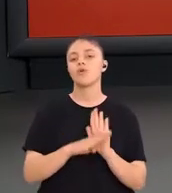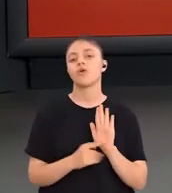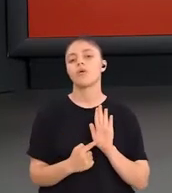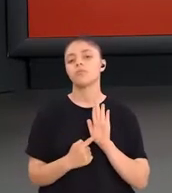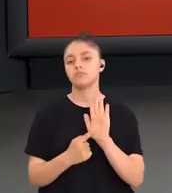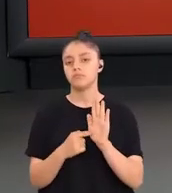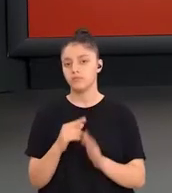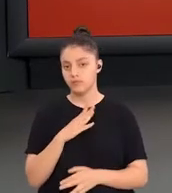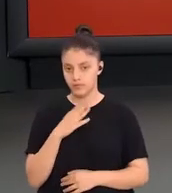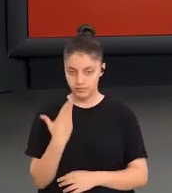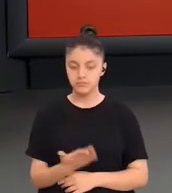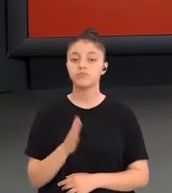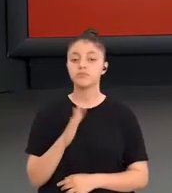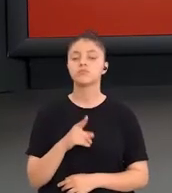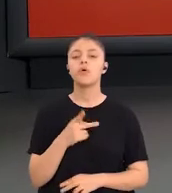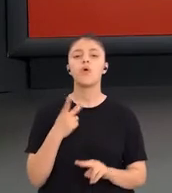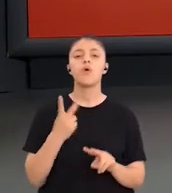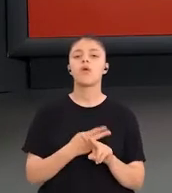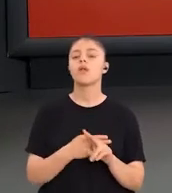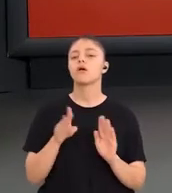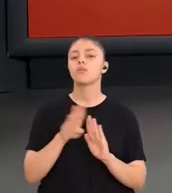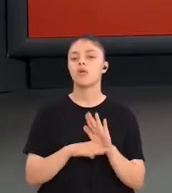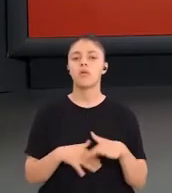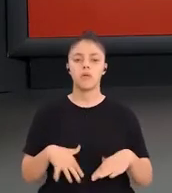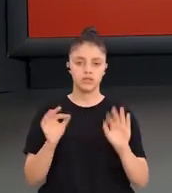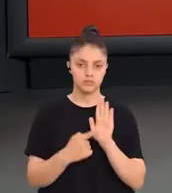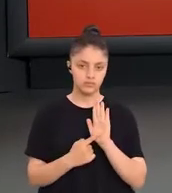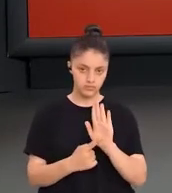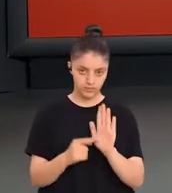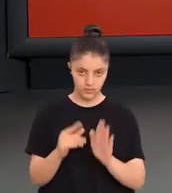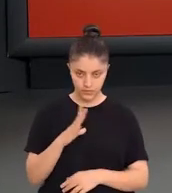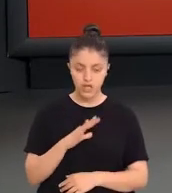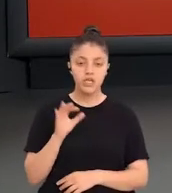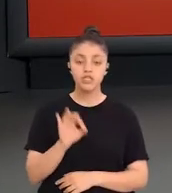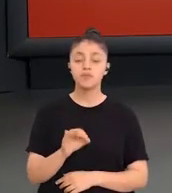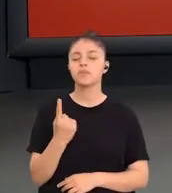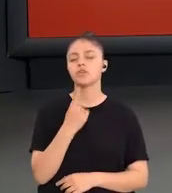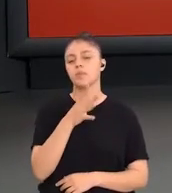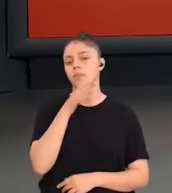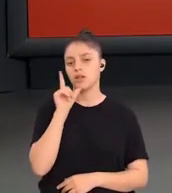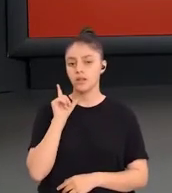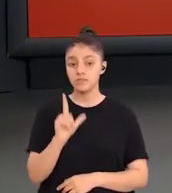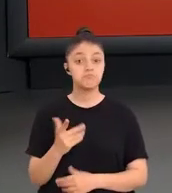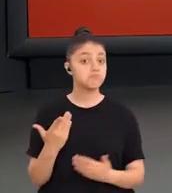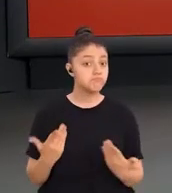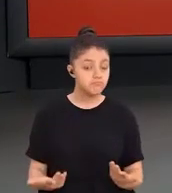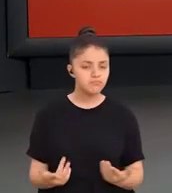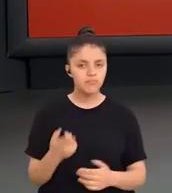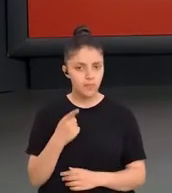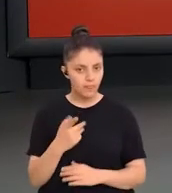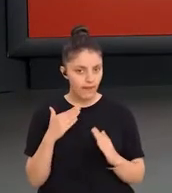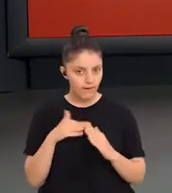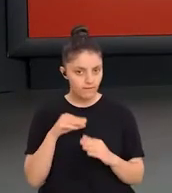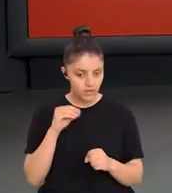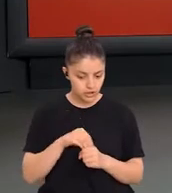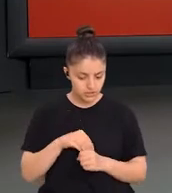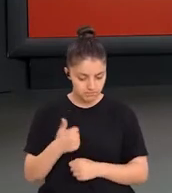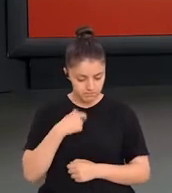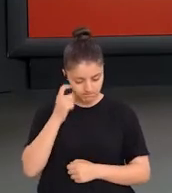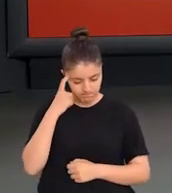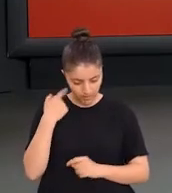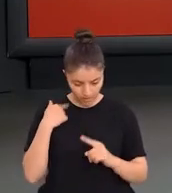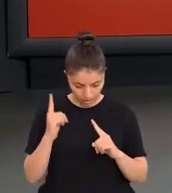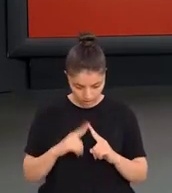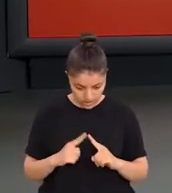program çıkar. Peki bu taslak program ortaya çıktı. Şimdi şunu bilmemiz gerekiyor. Acaba evdeki